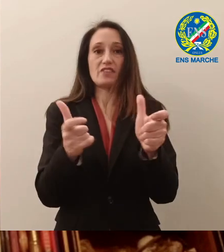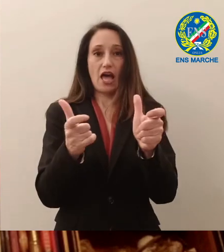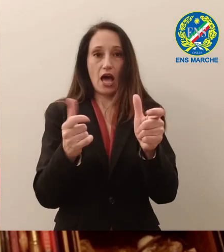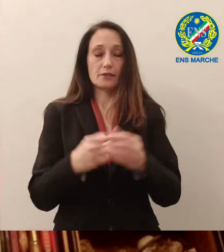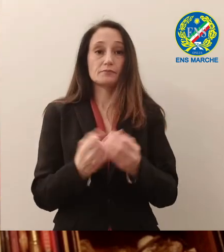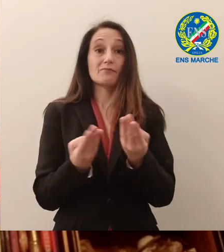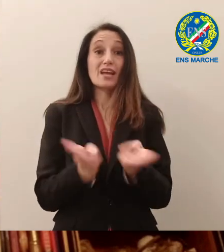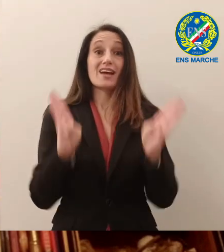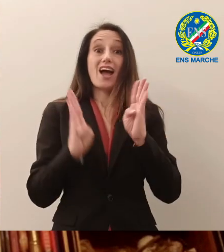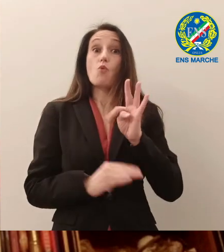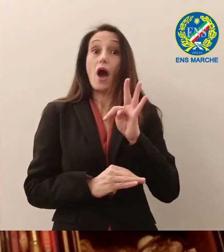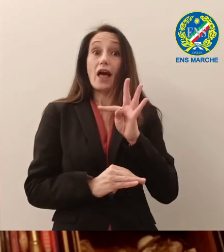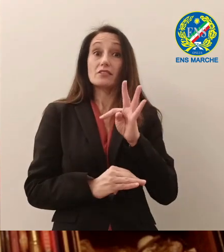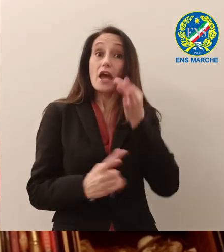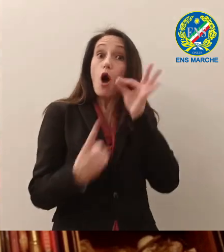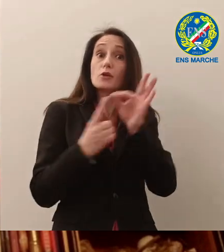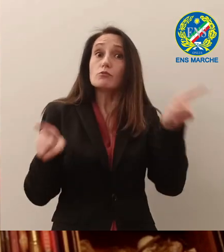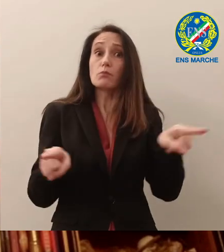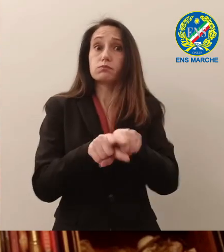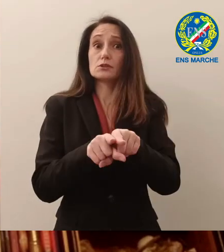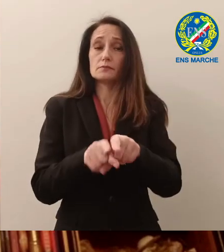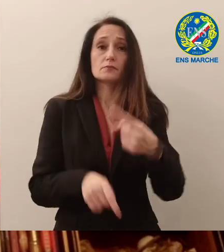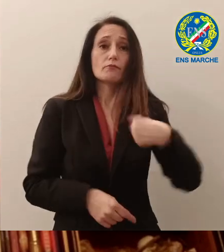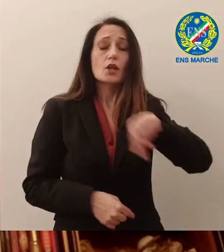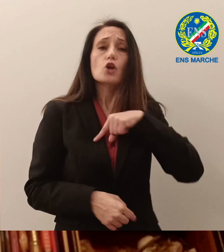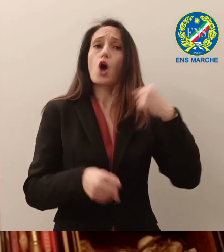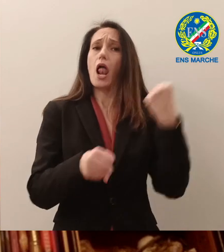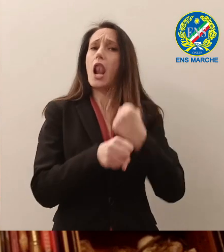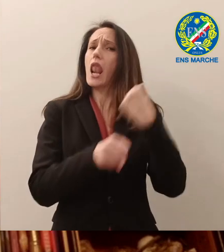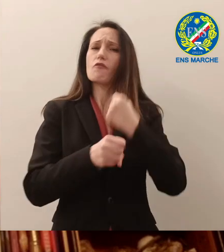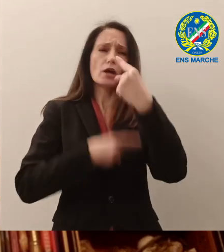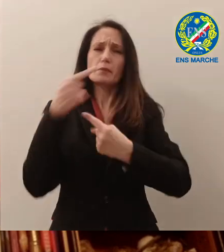lavorare con grande impegno e non ci ferma certo una quarantena.